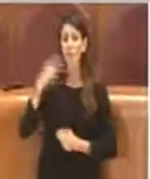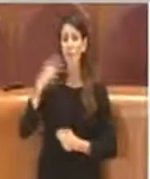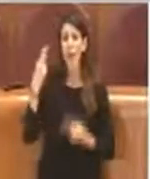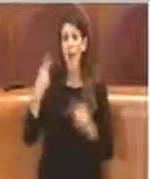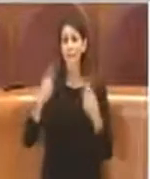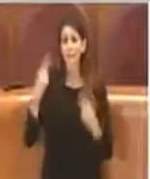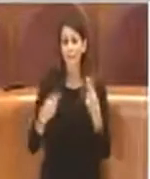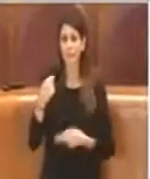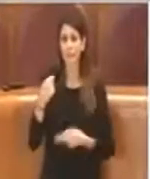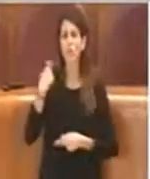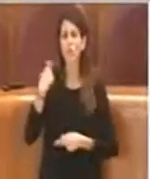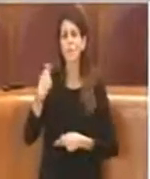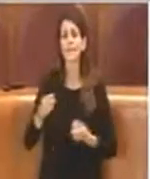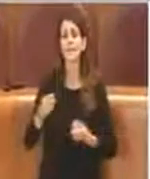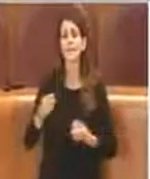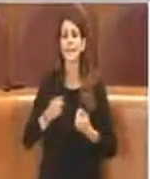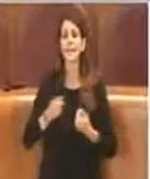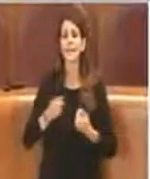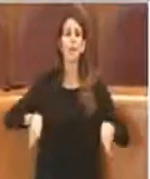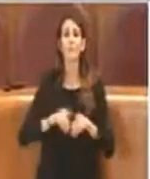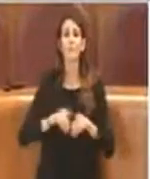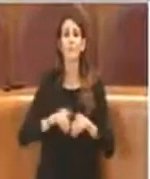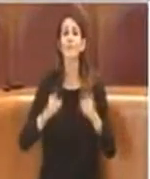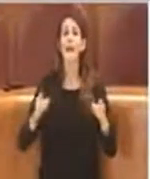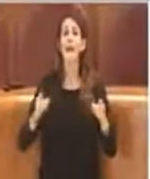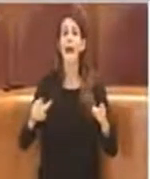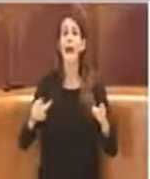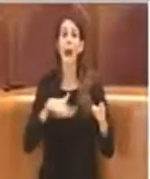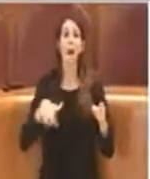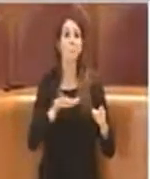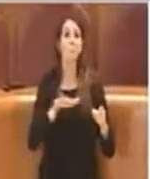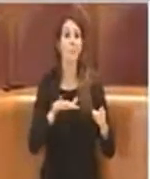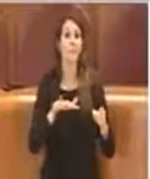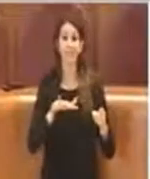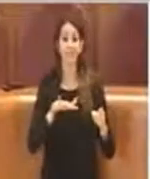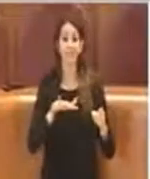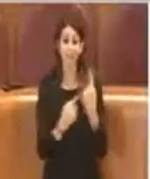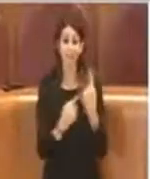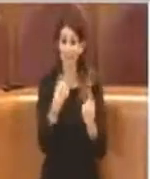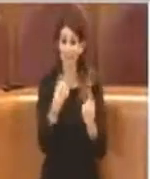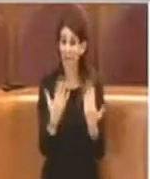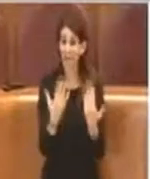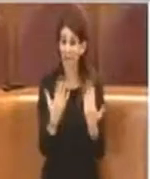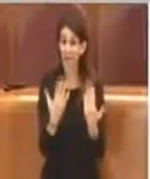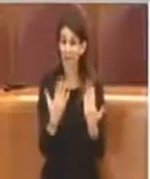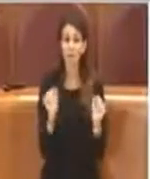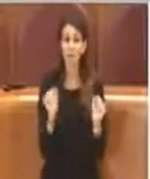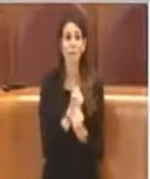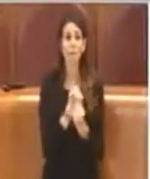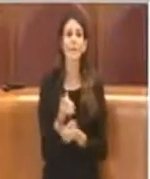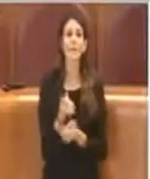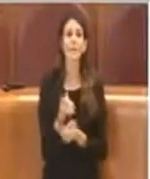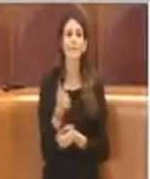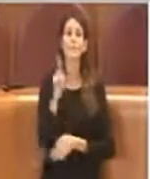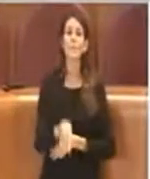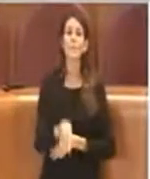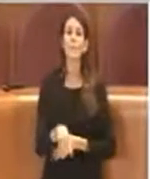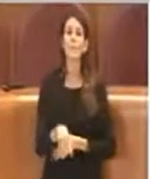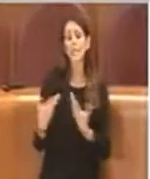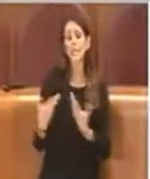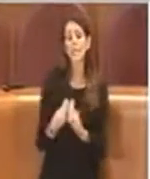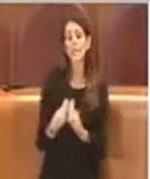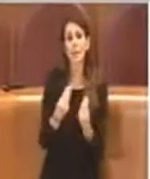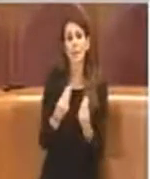come amministratori locali, insomma, ecco io come Presidente della Commissione Ambiente non ho mai accettato questa pratica, insieme a me anche a molti